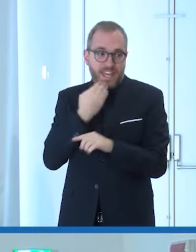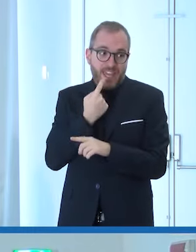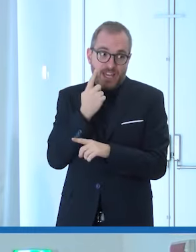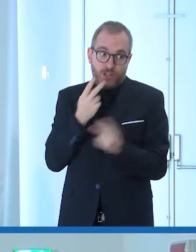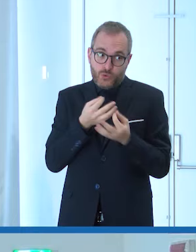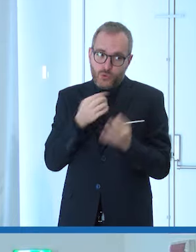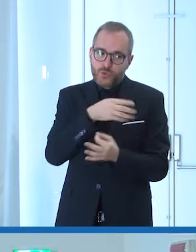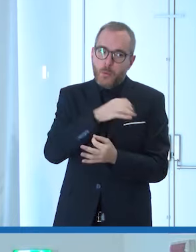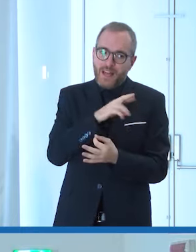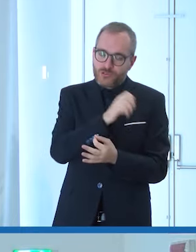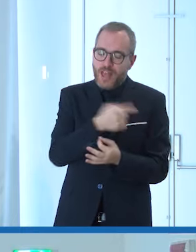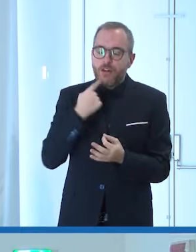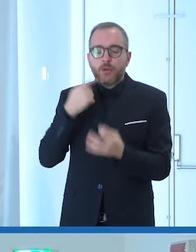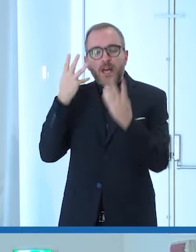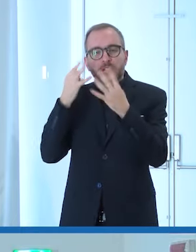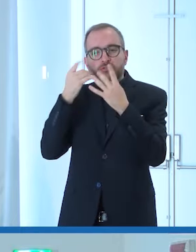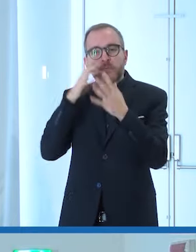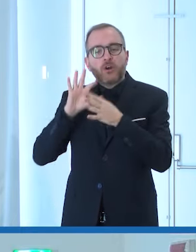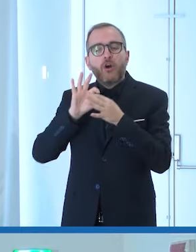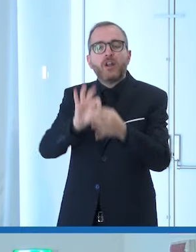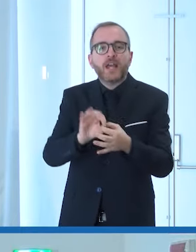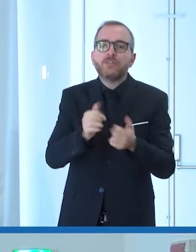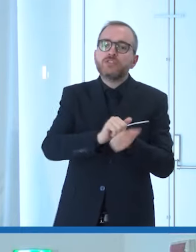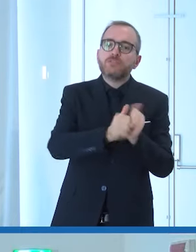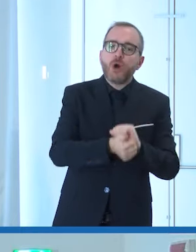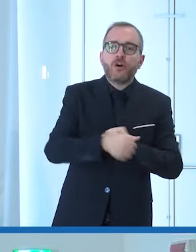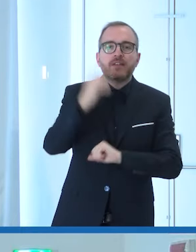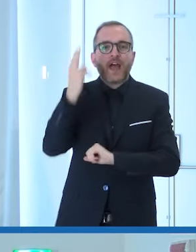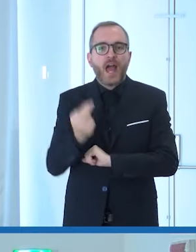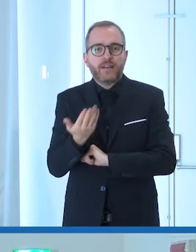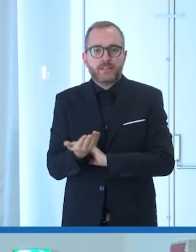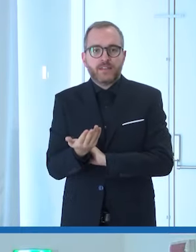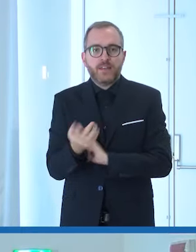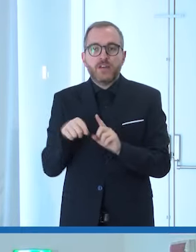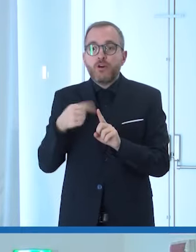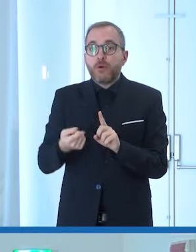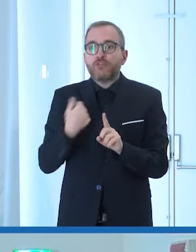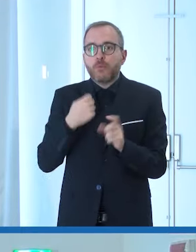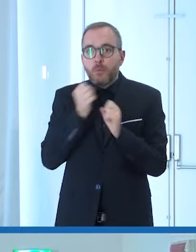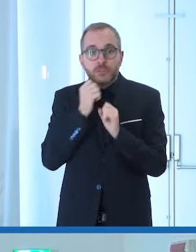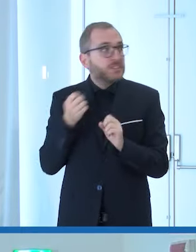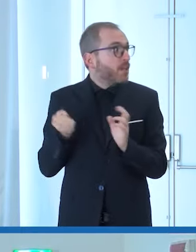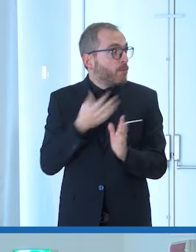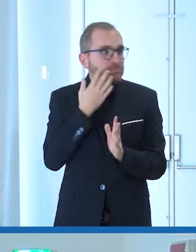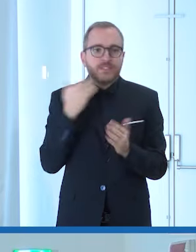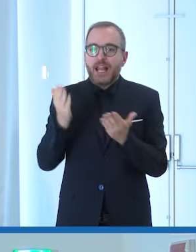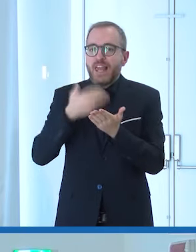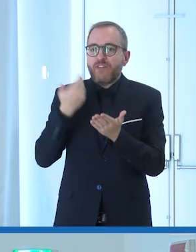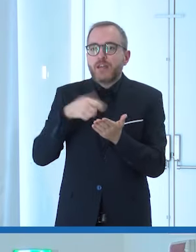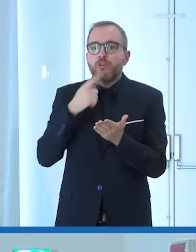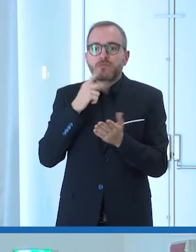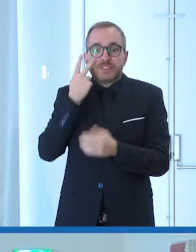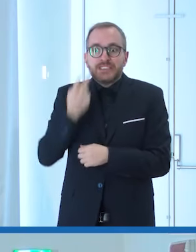molto dallo sport e dall'arte cioè i due settori poi dove quel dis possiamo togliere perché si vedono le abilità